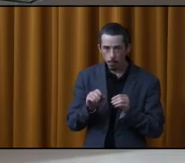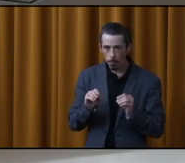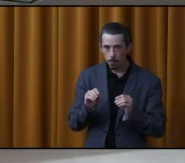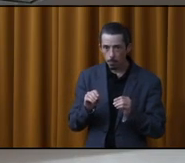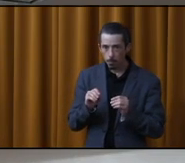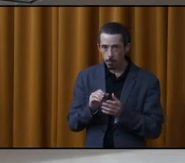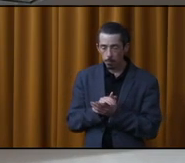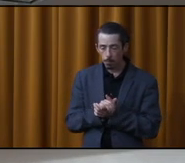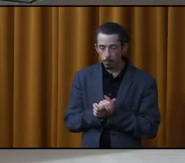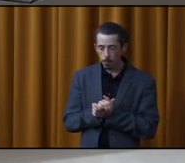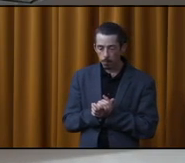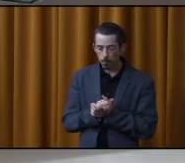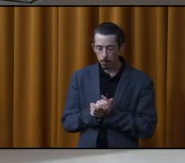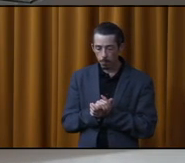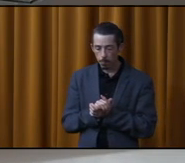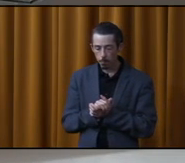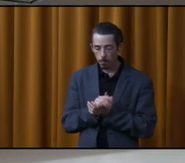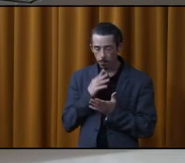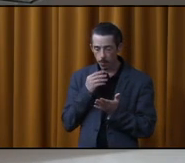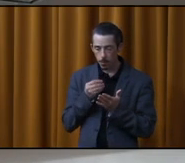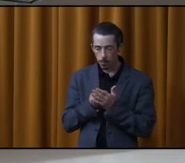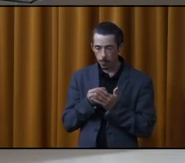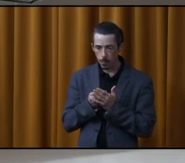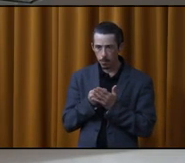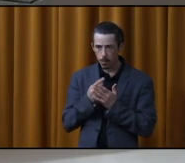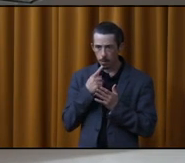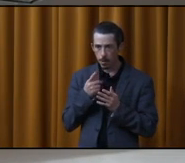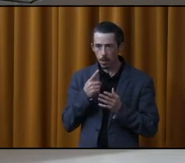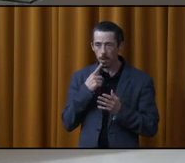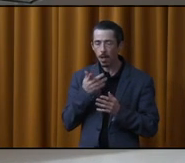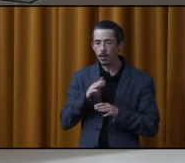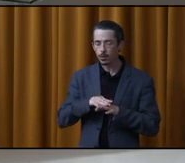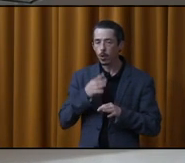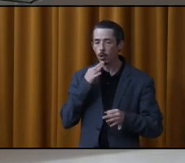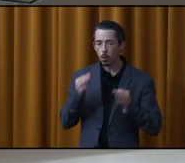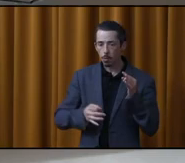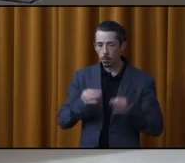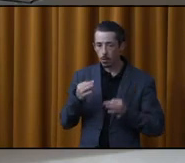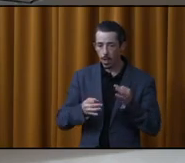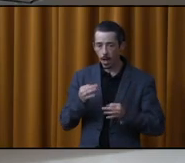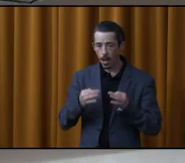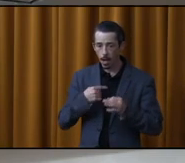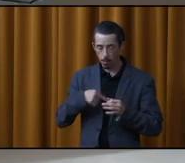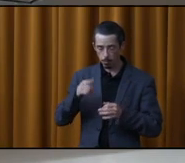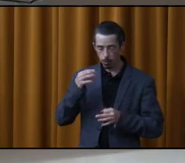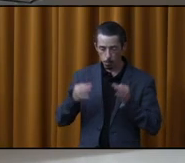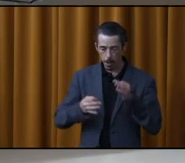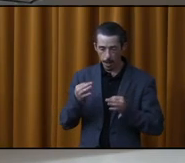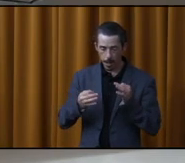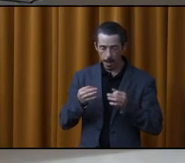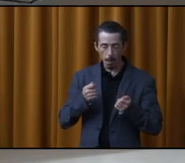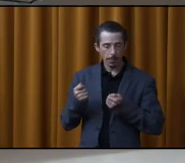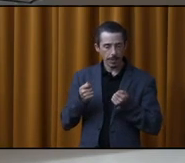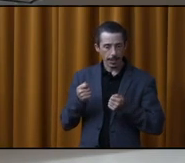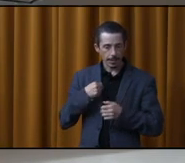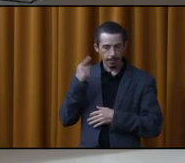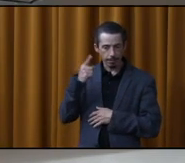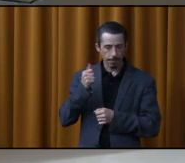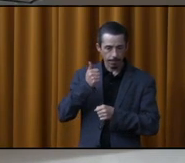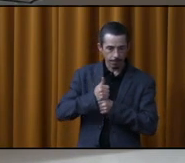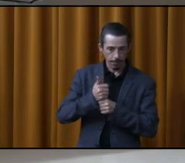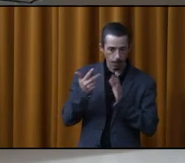au tribunal administratif du Québec, trois juges, trois fois, je